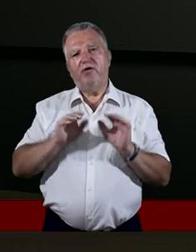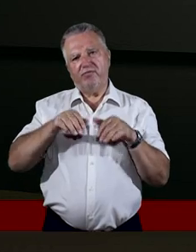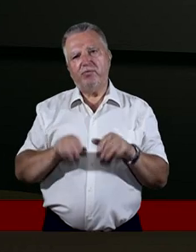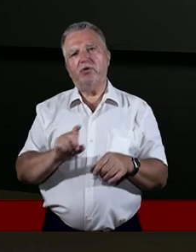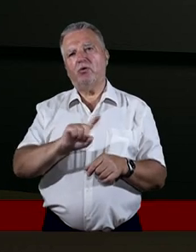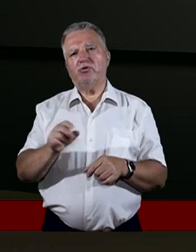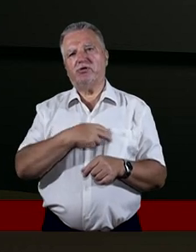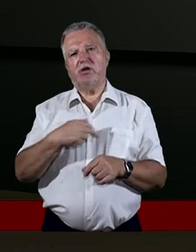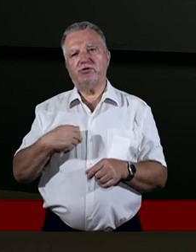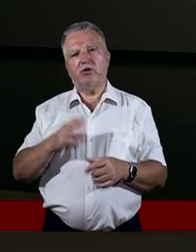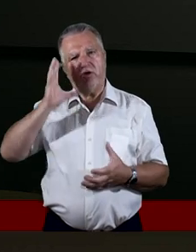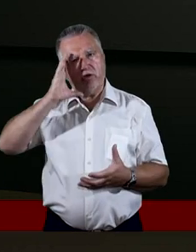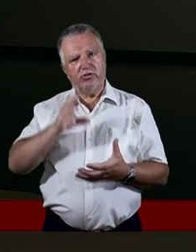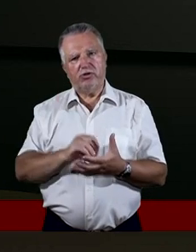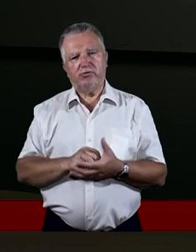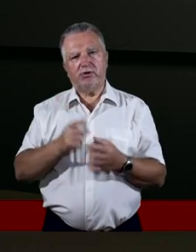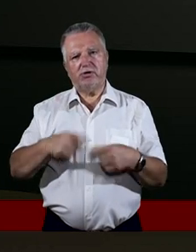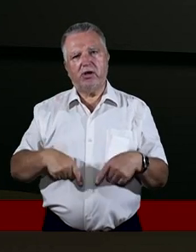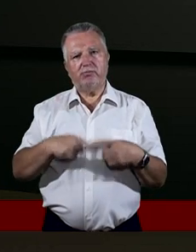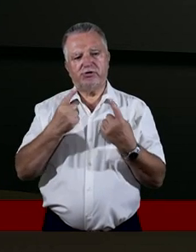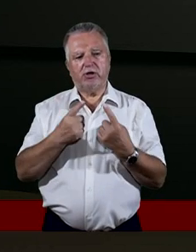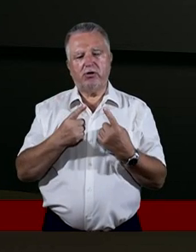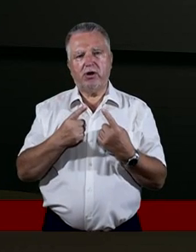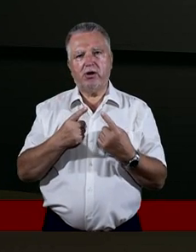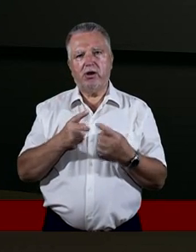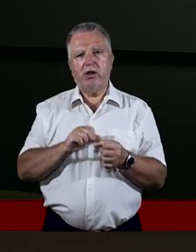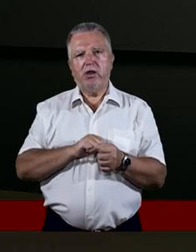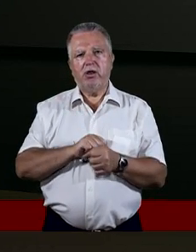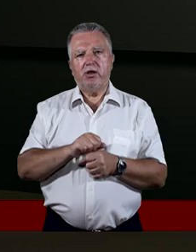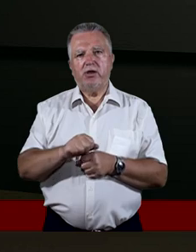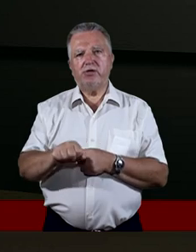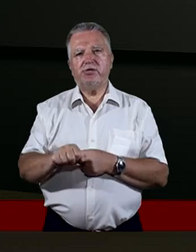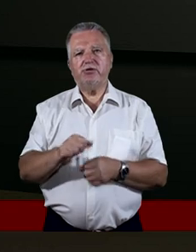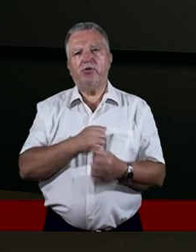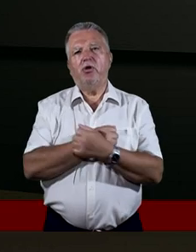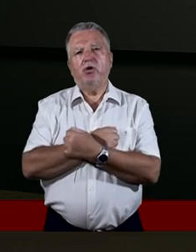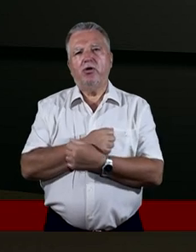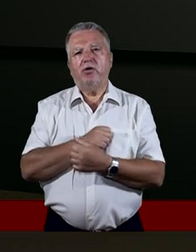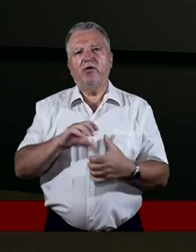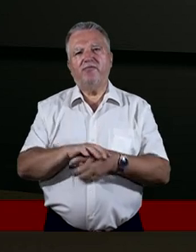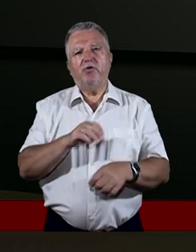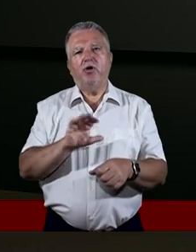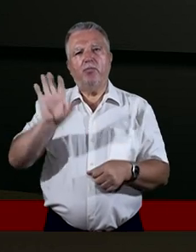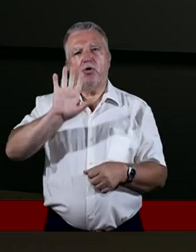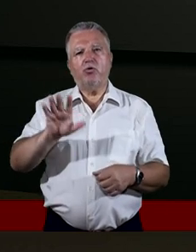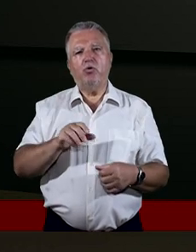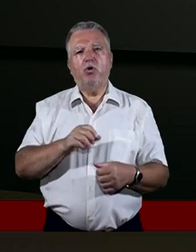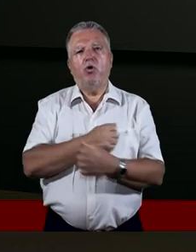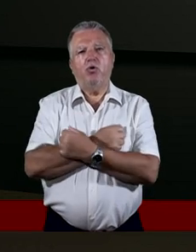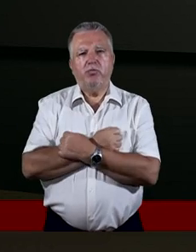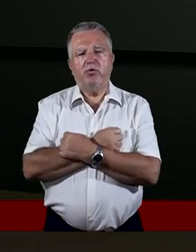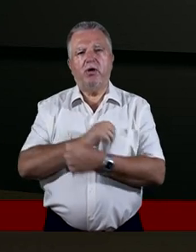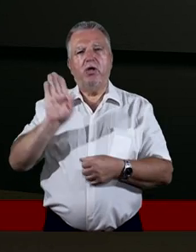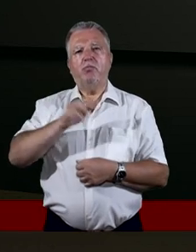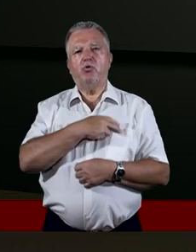doświadczenia i z naszego przekonania co do Boga. Bo jesteśmy w Bogu rozmiłowani. Niech ten Bóg nas